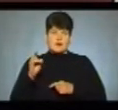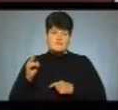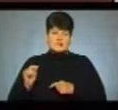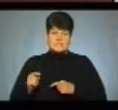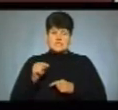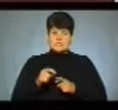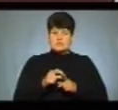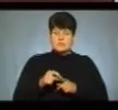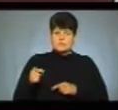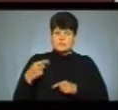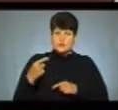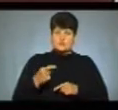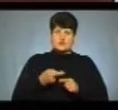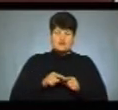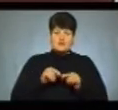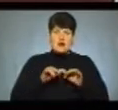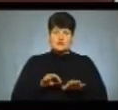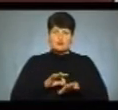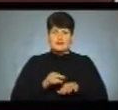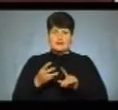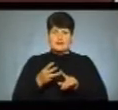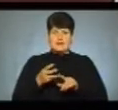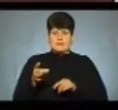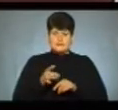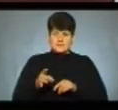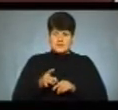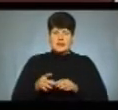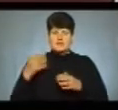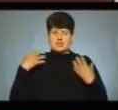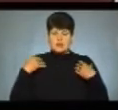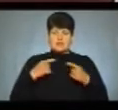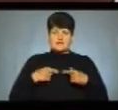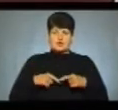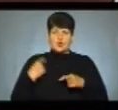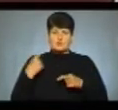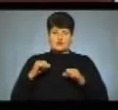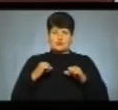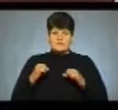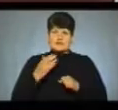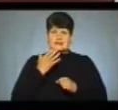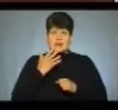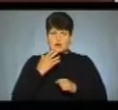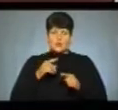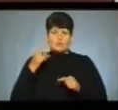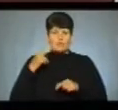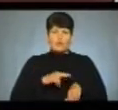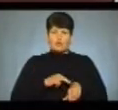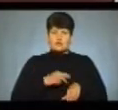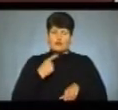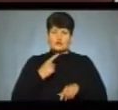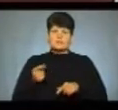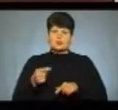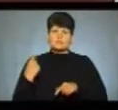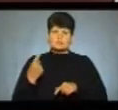Тернопільщині цю акцію проводять втретє. Начальник відділу обласного управління Нацполіції Тарас Гуменний розповів, що на Тернопільщині торік